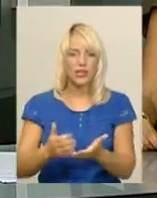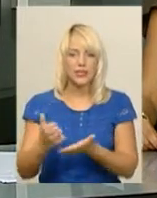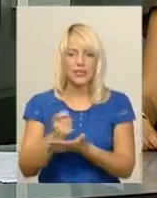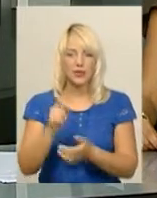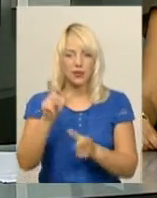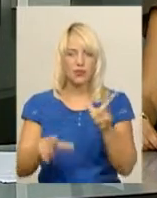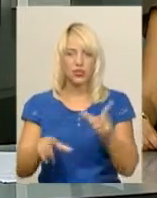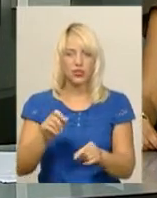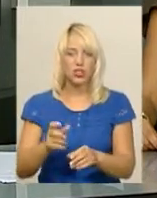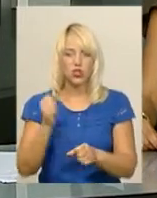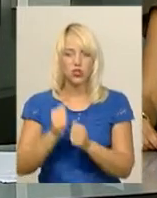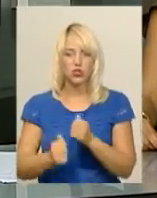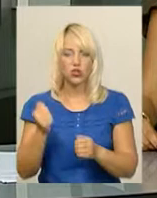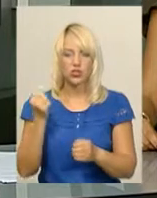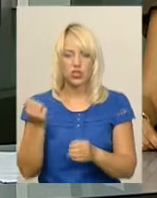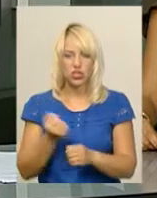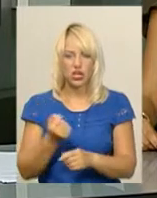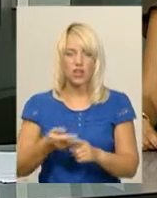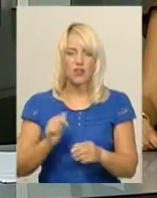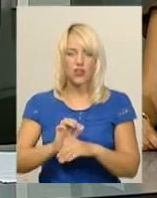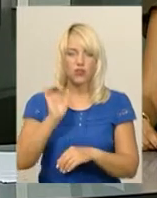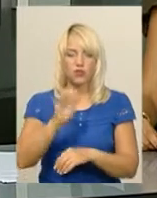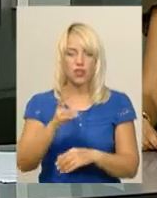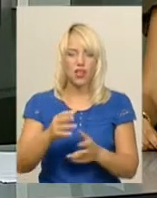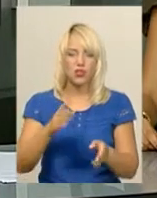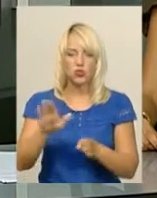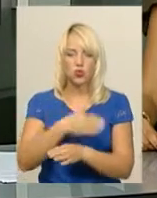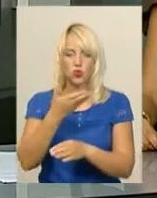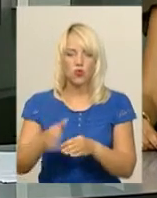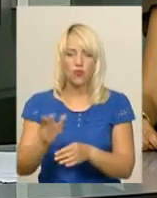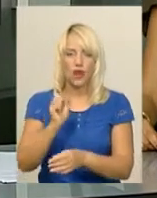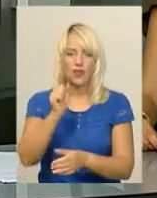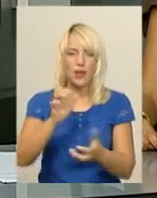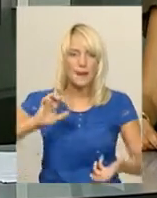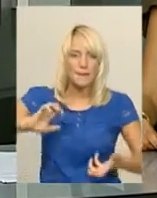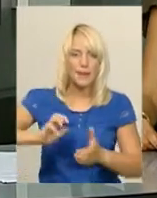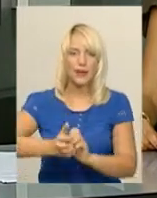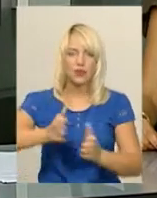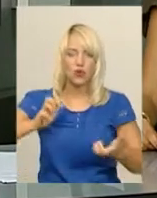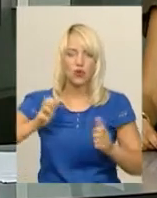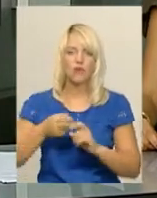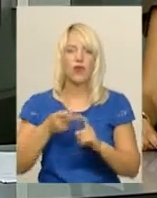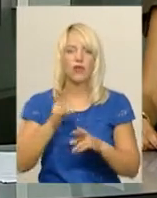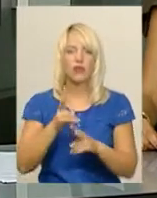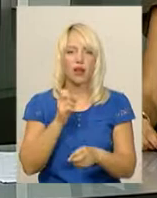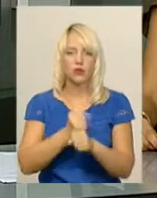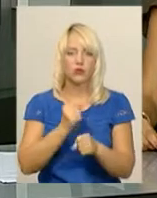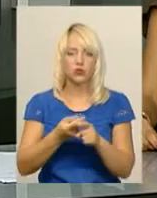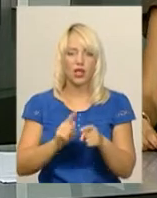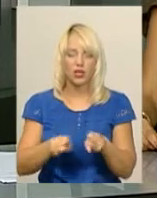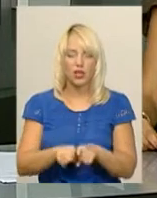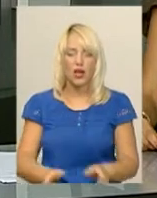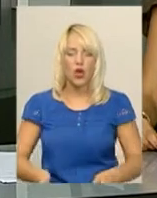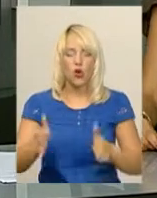щотижня відвозять на сортування і присування, після чого їх передають на переробку. Детальніше про те, як функціонують контейнери для збору пет